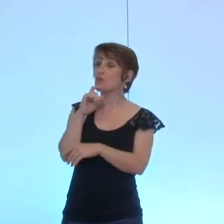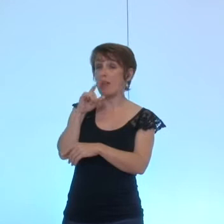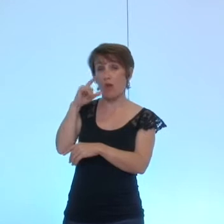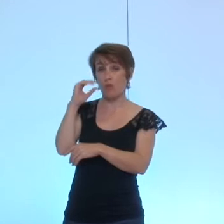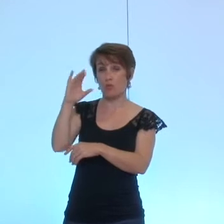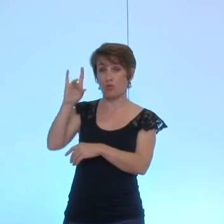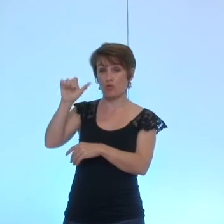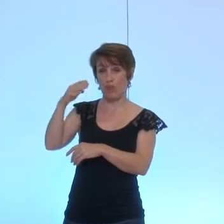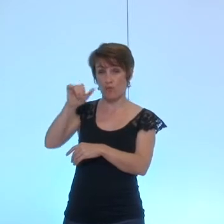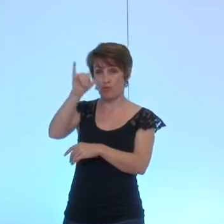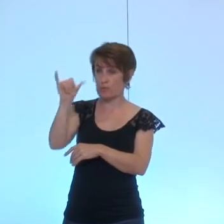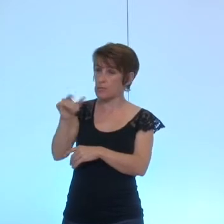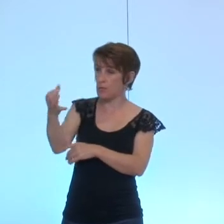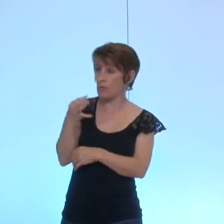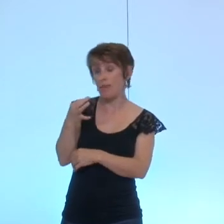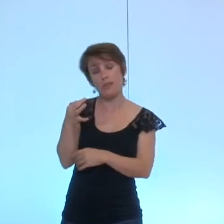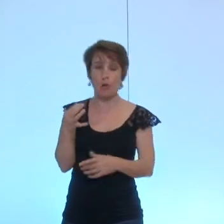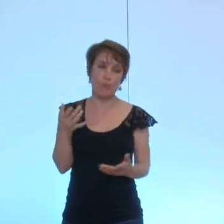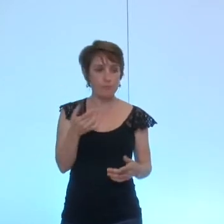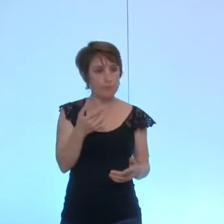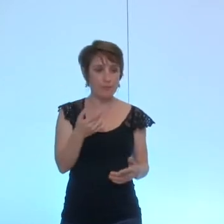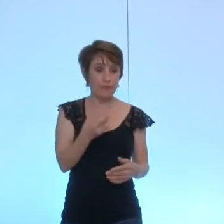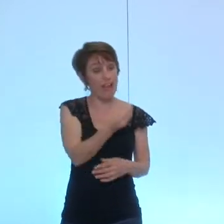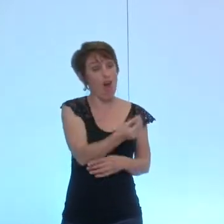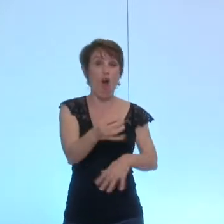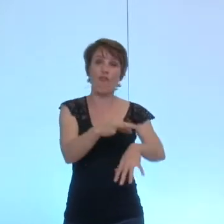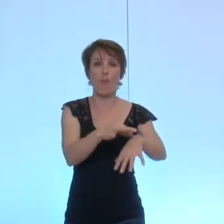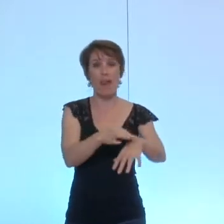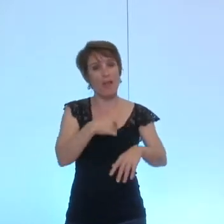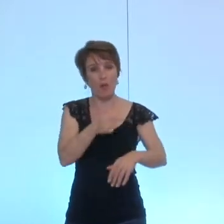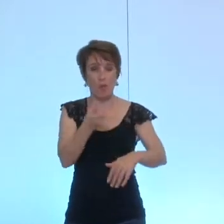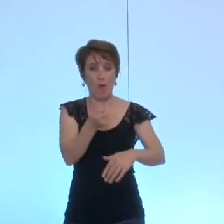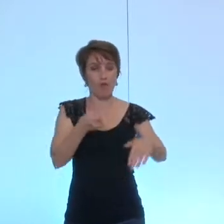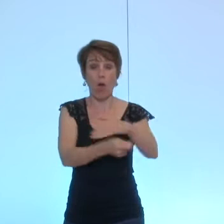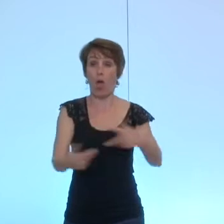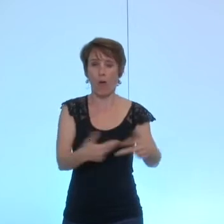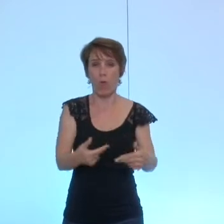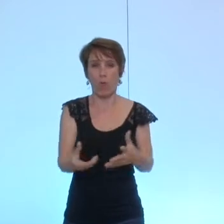fait que nous en gros volerions de l'argent aux enfants malades sont absolument inacceptables